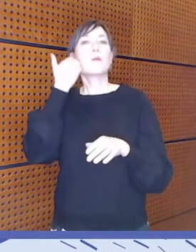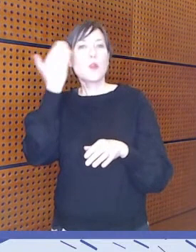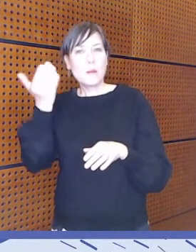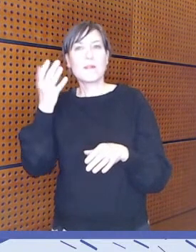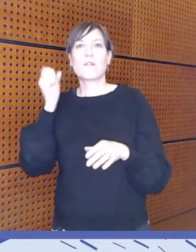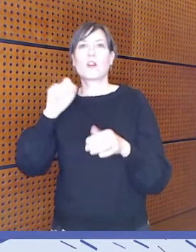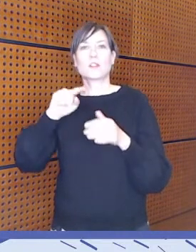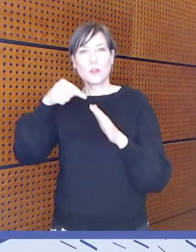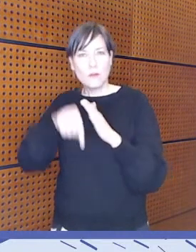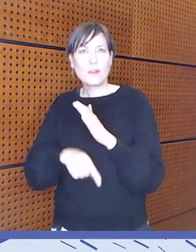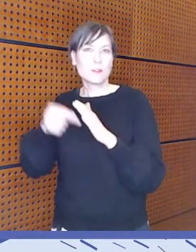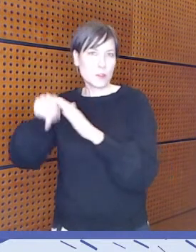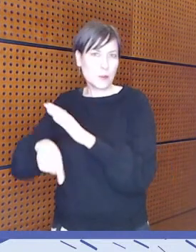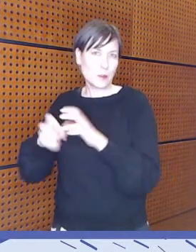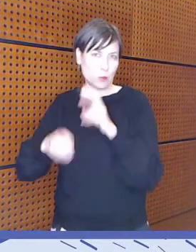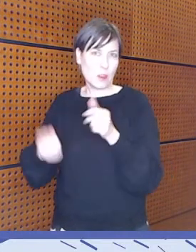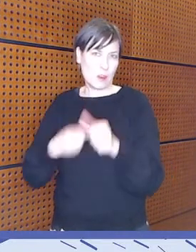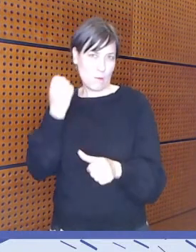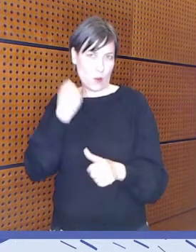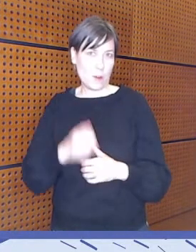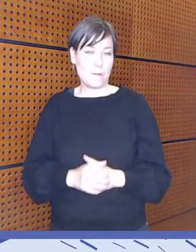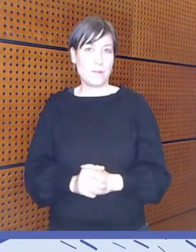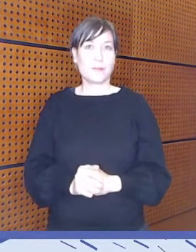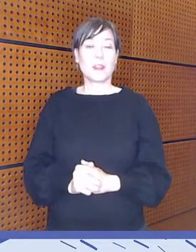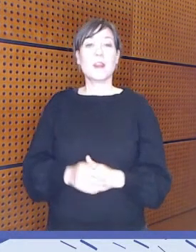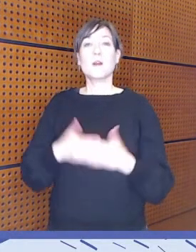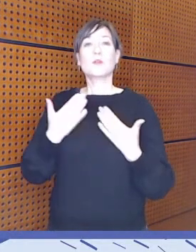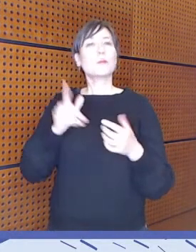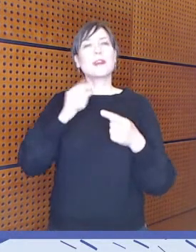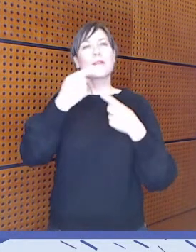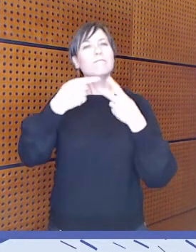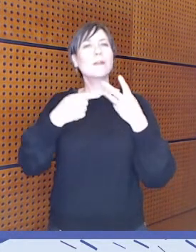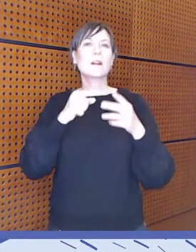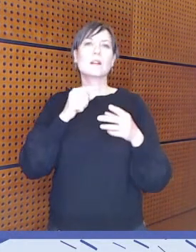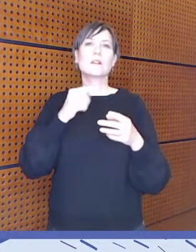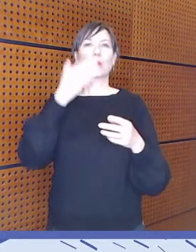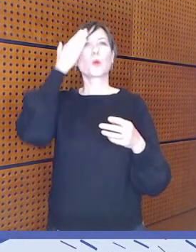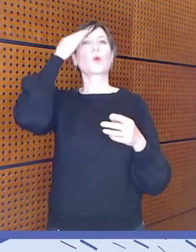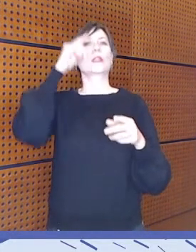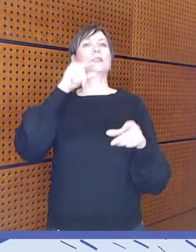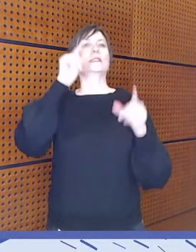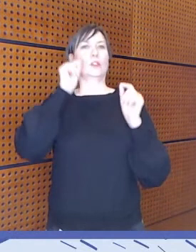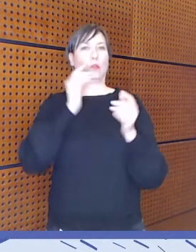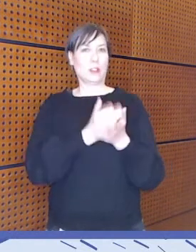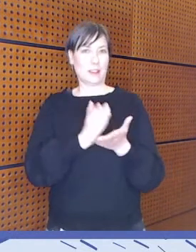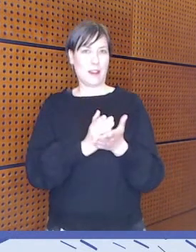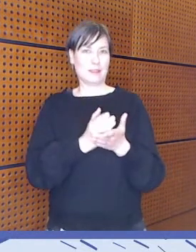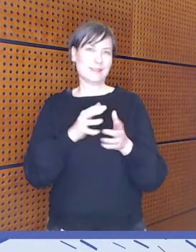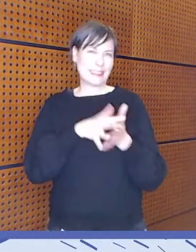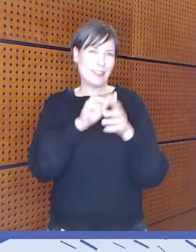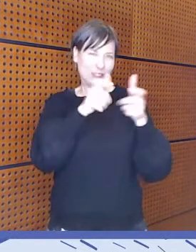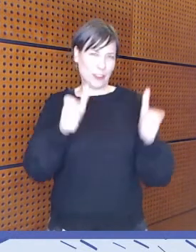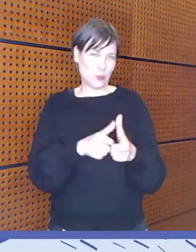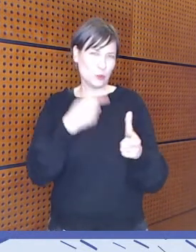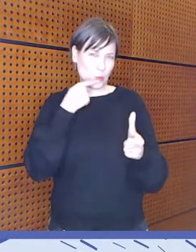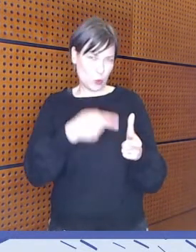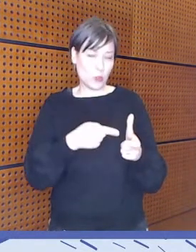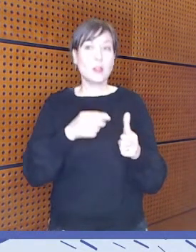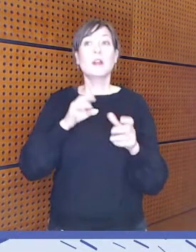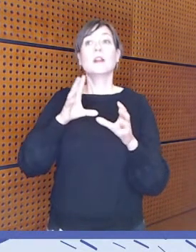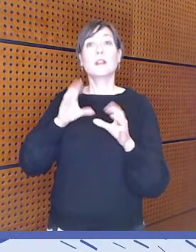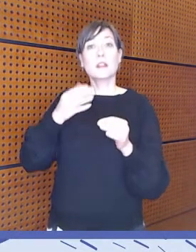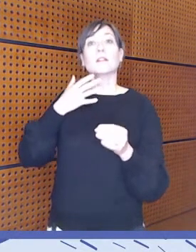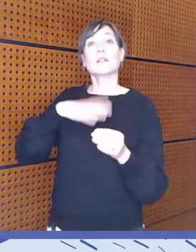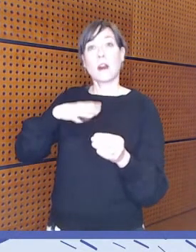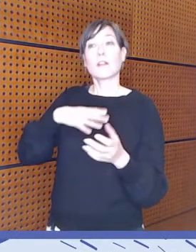etenemään. Mutta sellaisia tunnistettuja asioita meidän selvityksen pohjalta oli tietoisuuden lisääminen